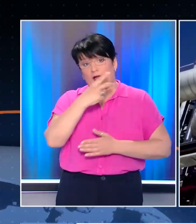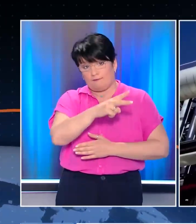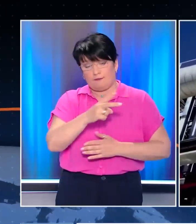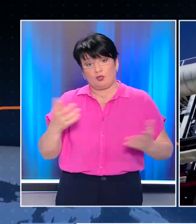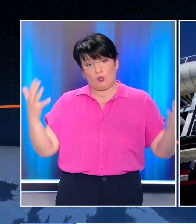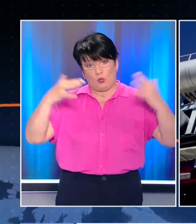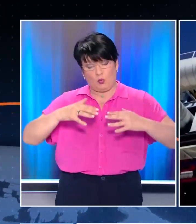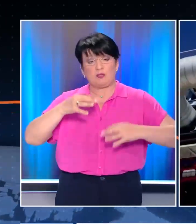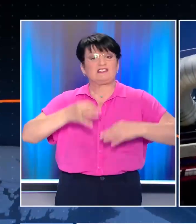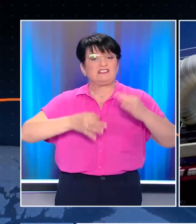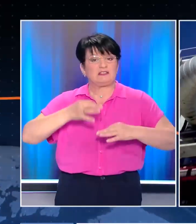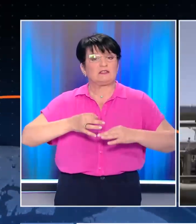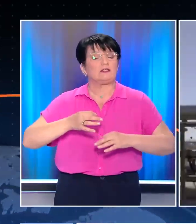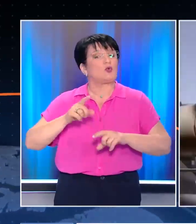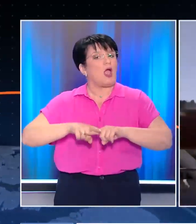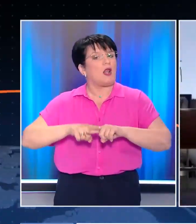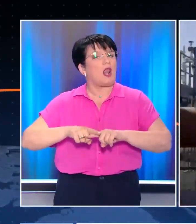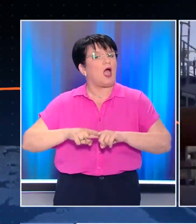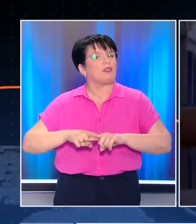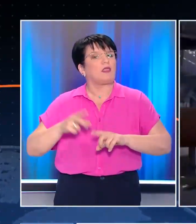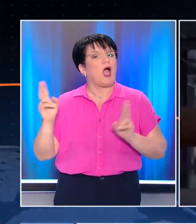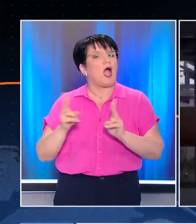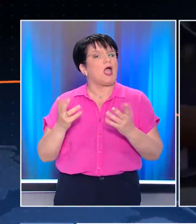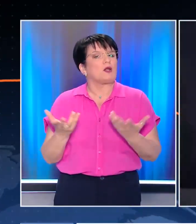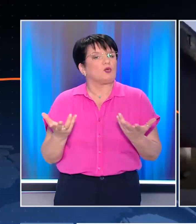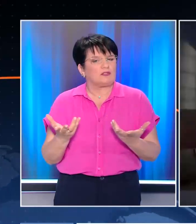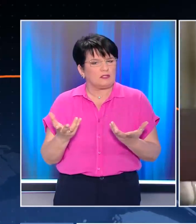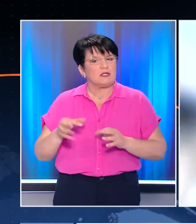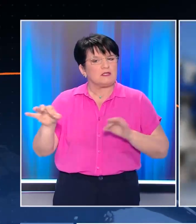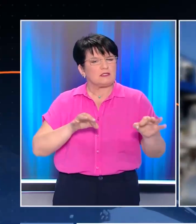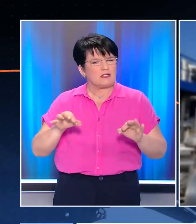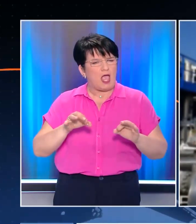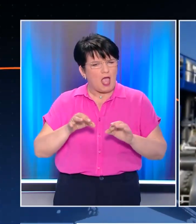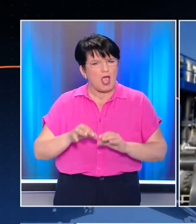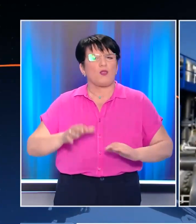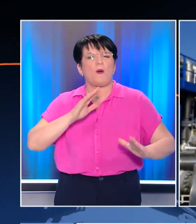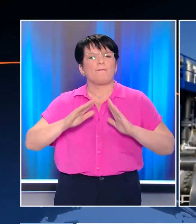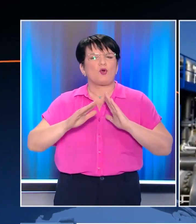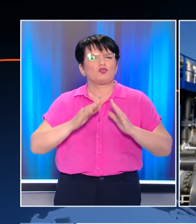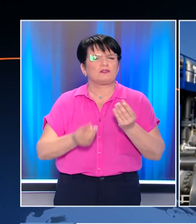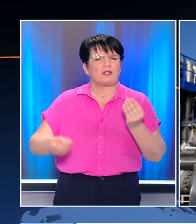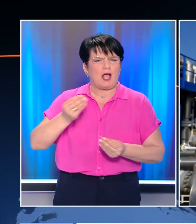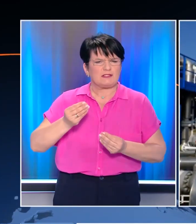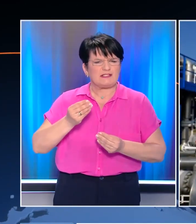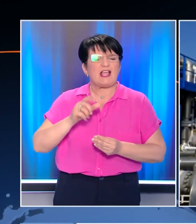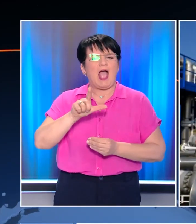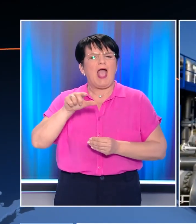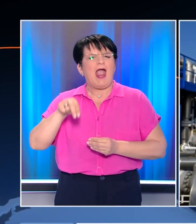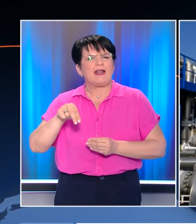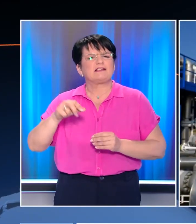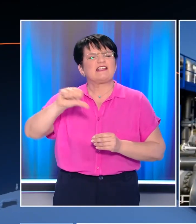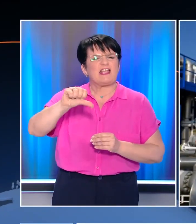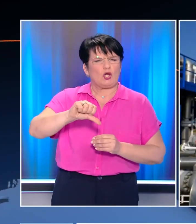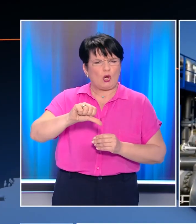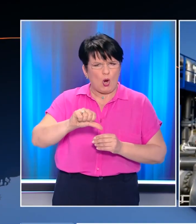για την ενεργειακή επάρκεια της χώρας. Το σχέδιο έκτακτης ανάγκης που έχει εκπονηθεί προβλέπει η εξασφάλιση περισσότερων φορτίων LNG ενίσχυση της